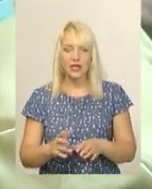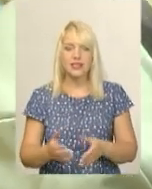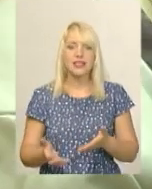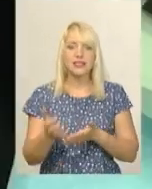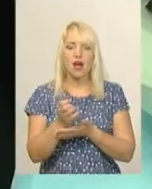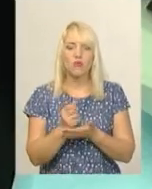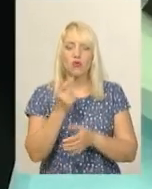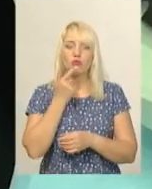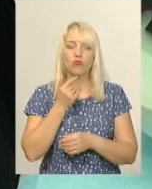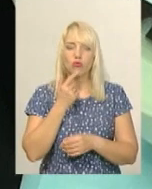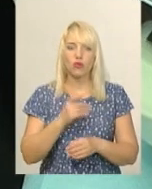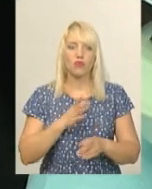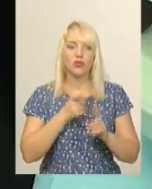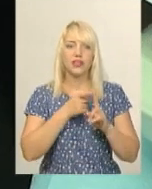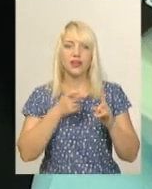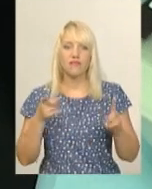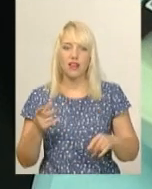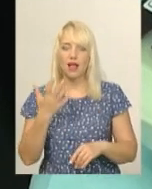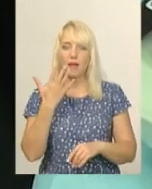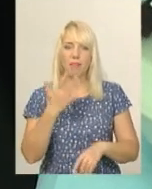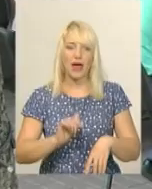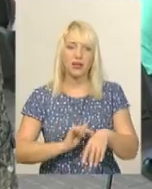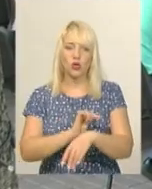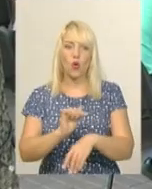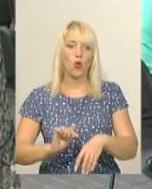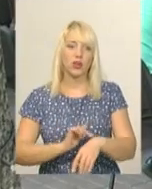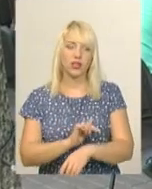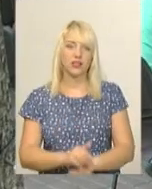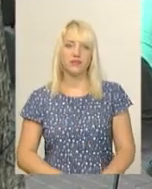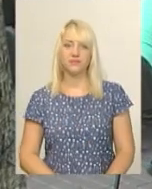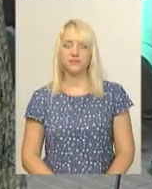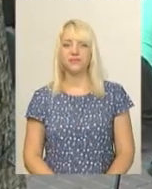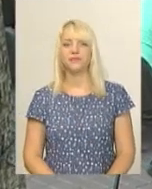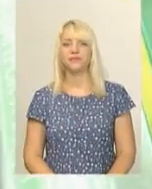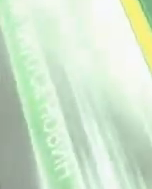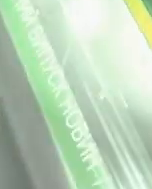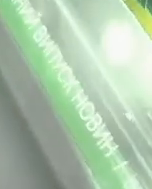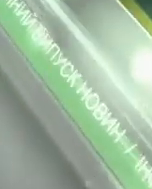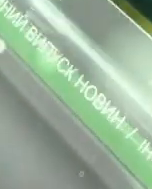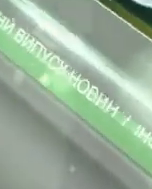Проскурівській сьогодні тривала 5 годин. Світлана Русіна, Дем'ян Сегольник, новини Поділя Центр.